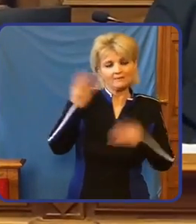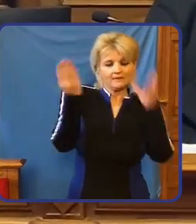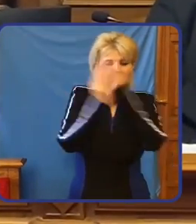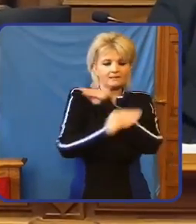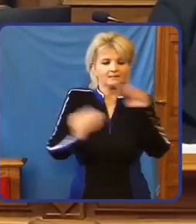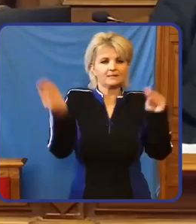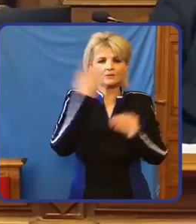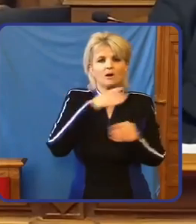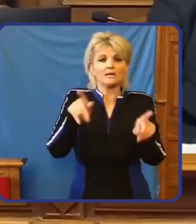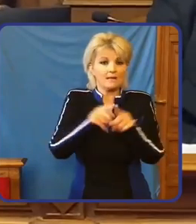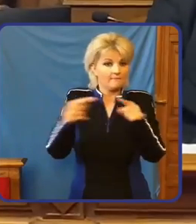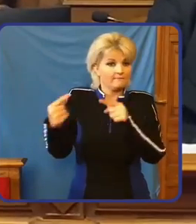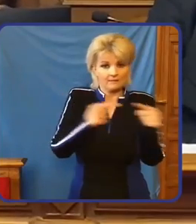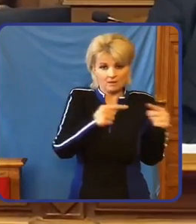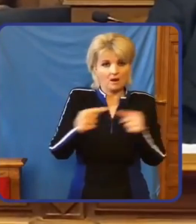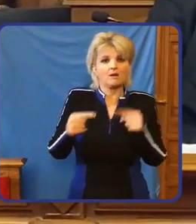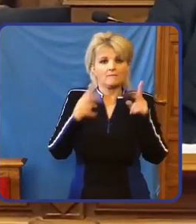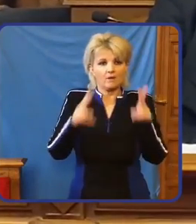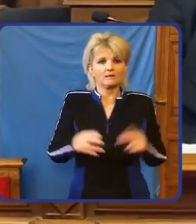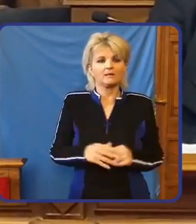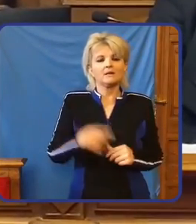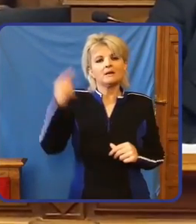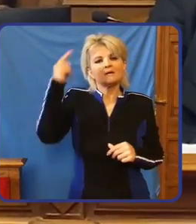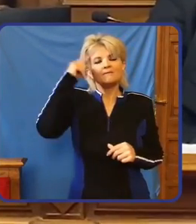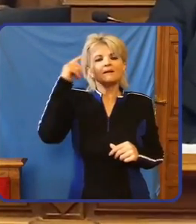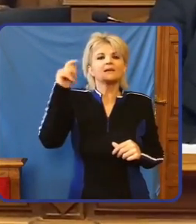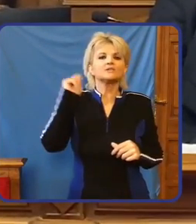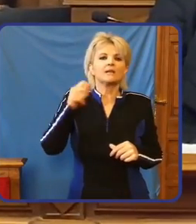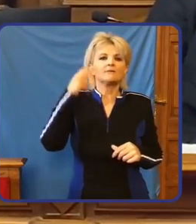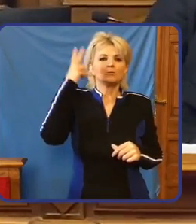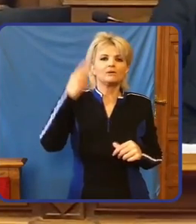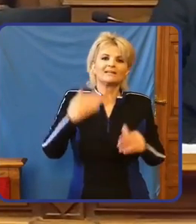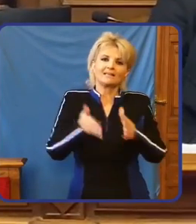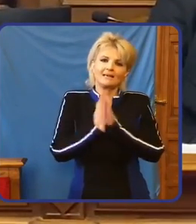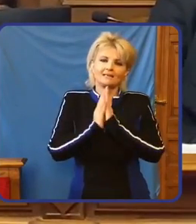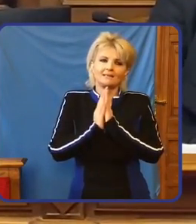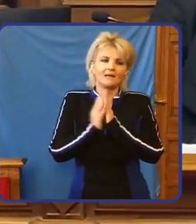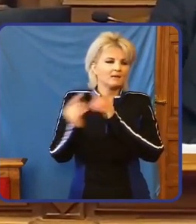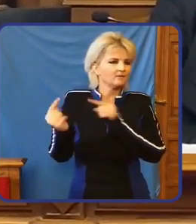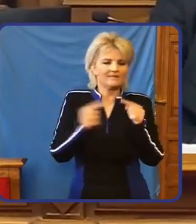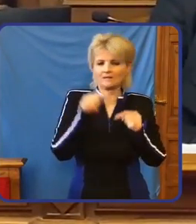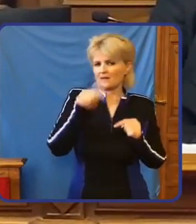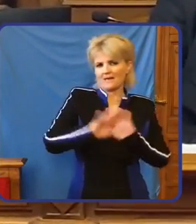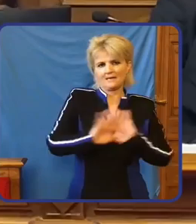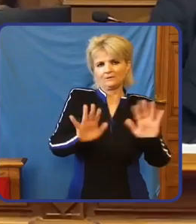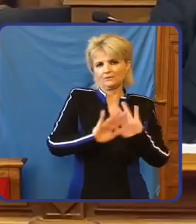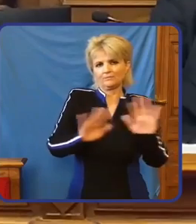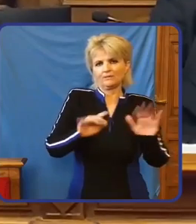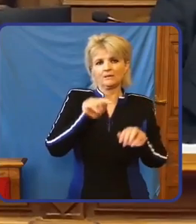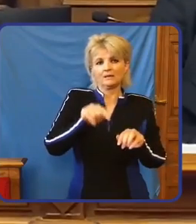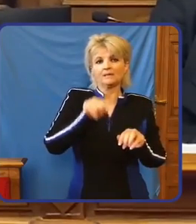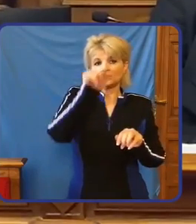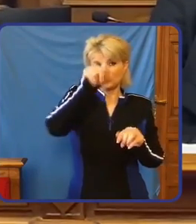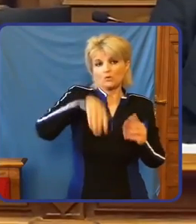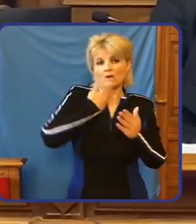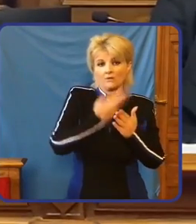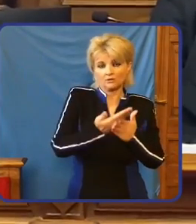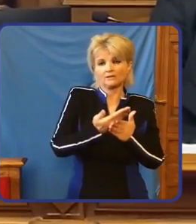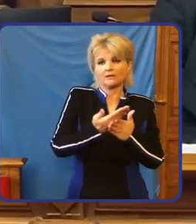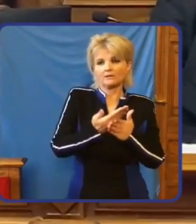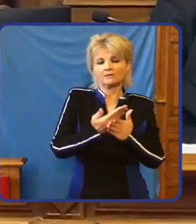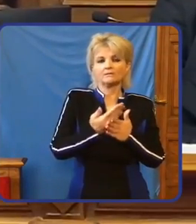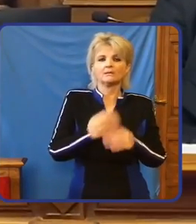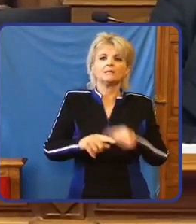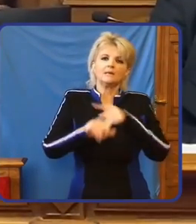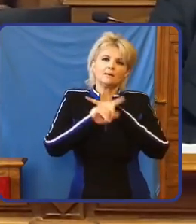hogyha ilyen viták egyébként vannak. Fejes képviselő úr meg azt kérte, hogy lehetőleg ezeket a vitákat ne itt folytassuk le. Ez az ő javaslat. Egyébként megtiltelen nem